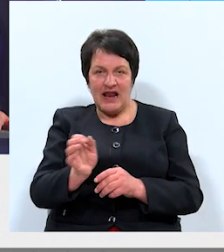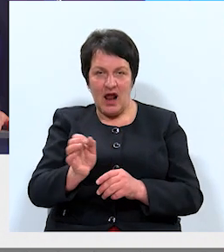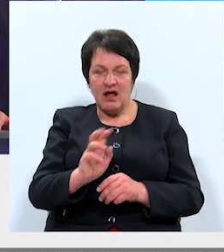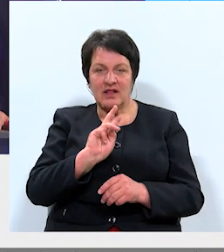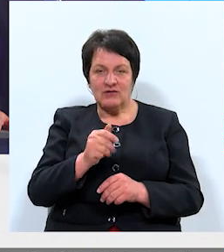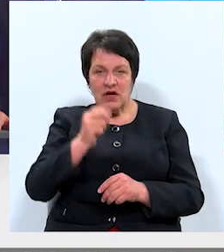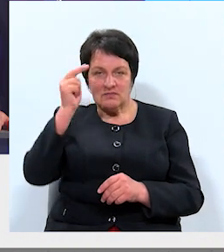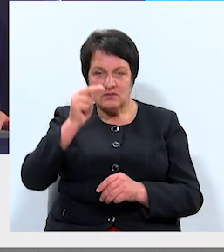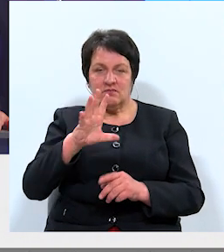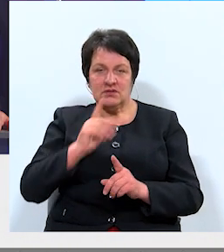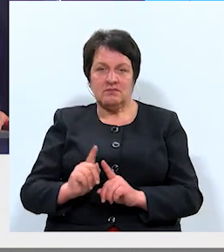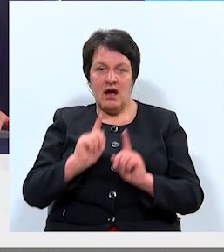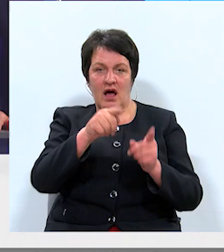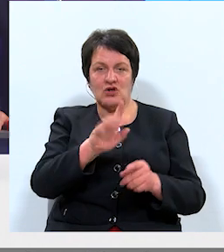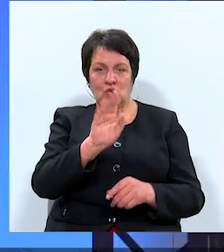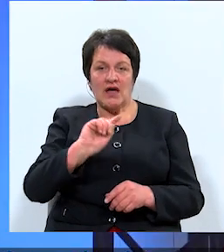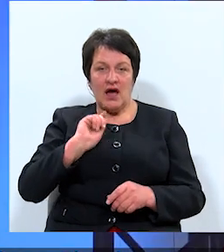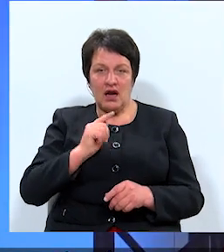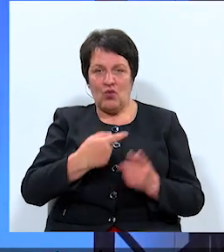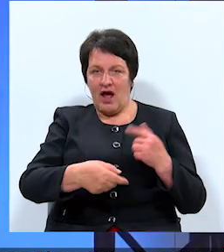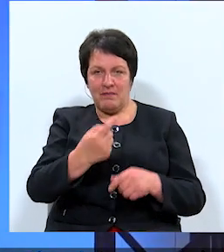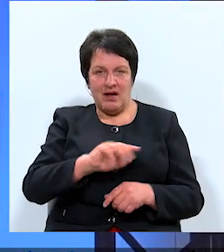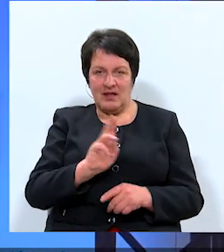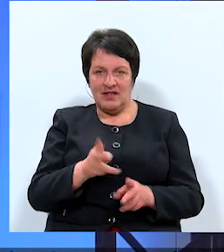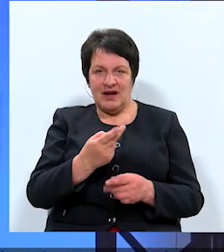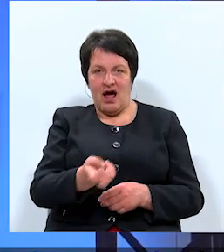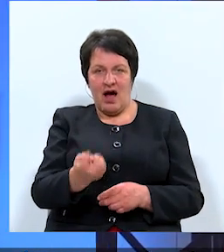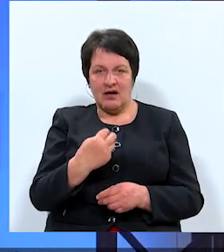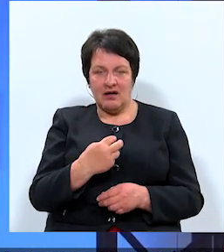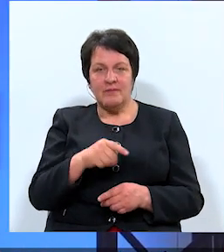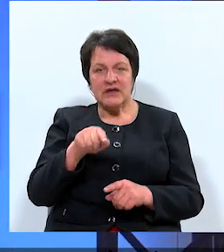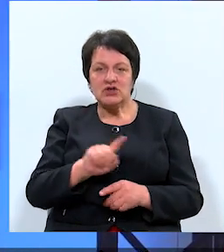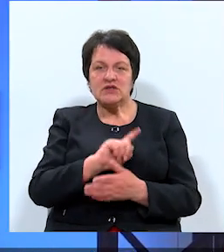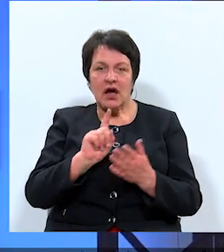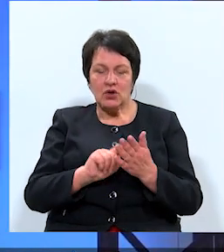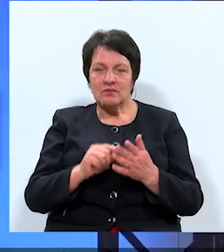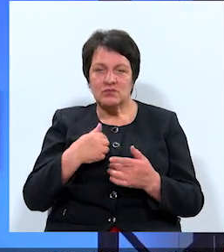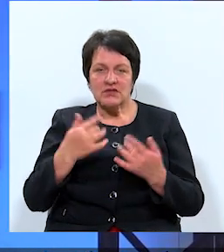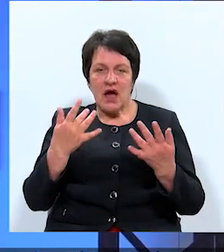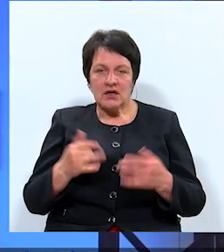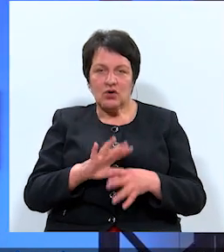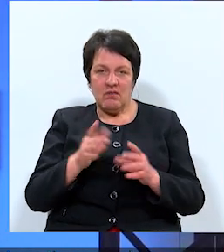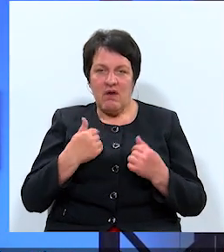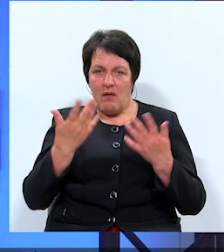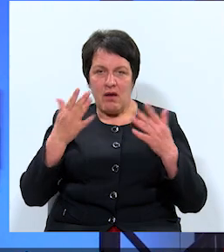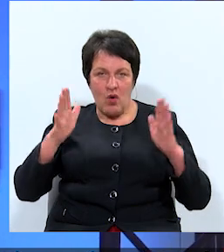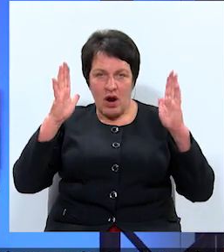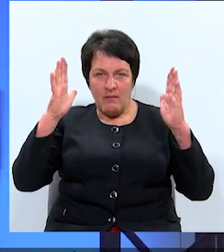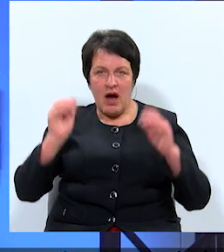divus gadus nomācās un aiziet uz Rīgu un atpakaļ nenāk. Šo jautājumu mums jārisina kopā. Mēs abām rokām par.